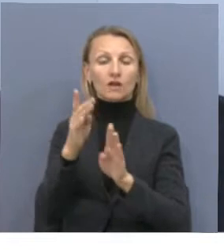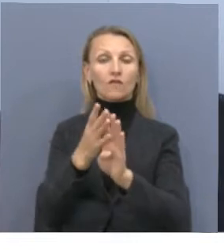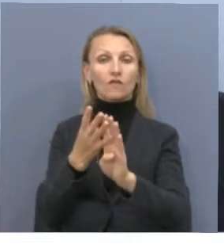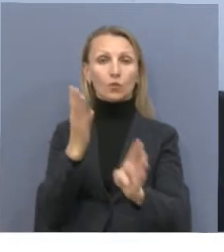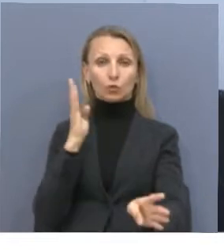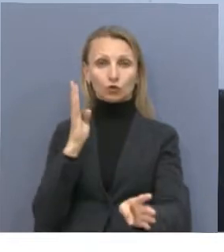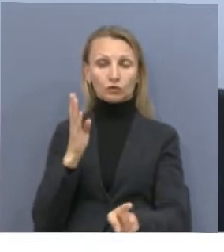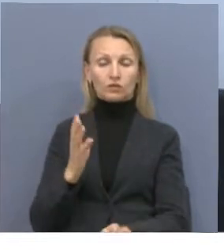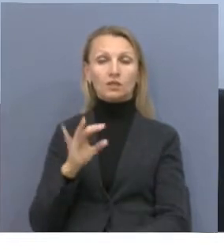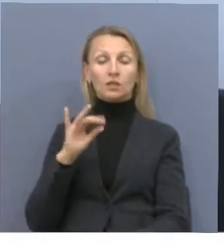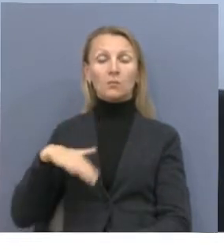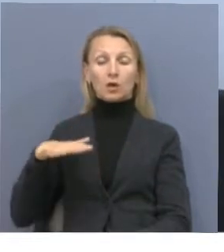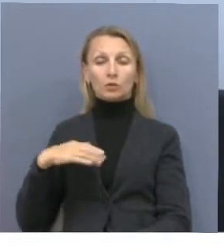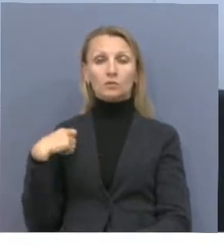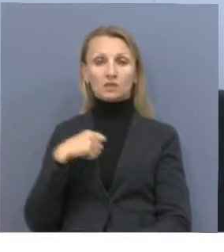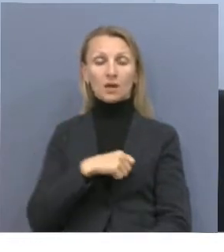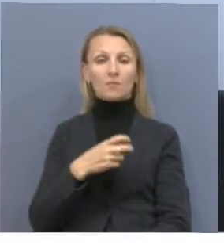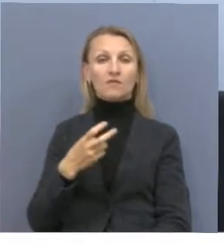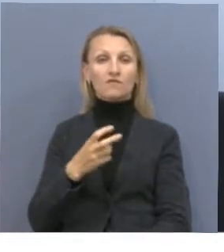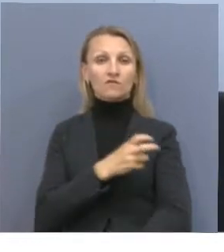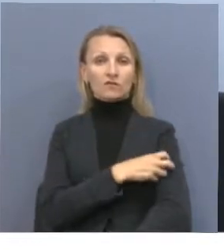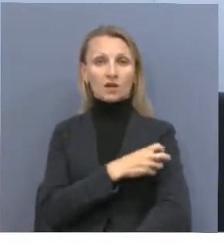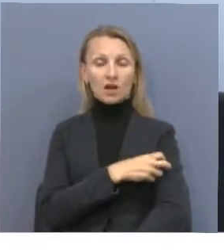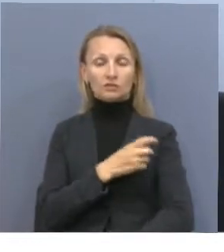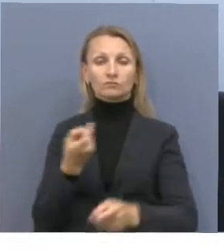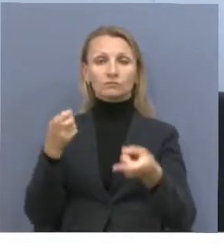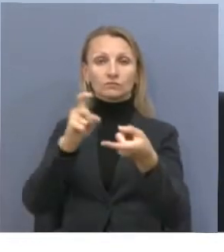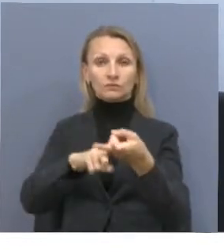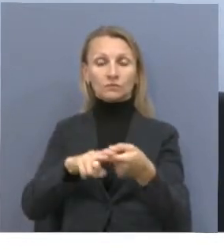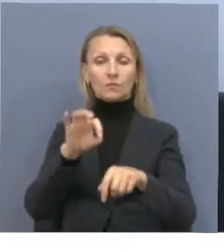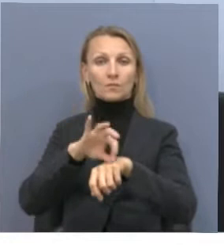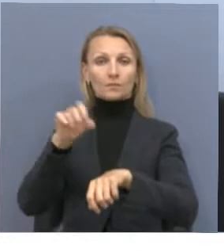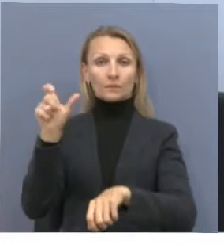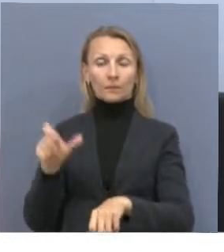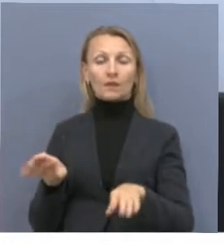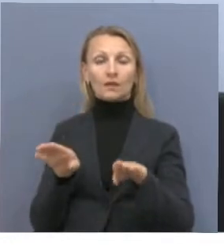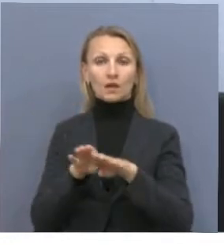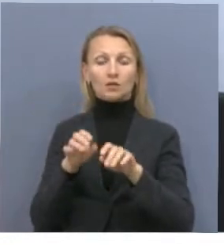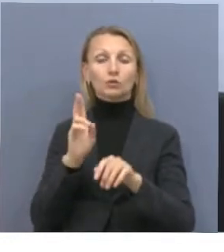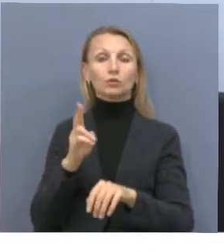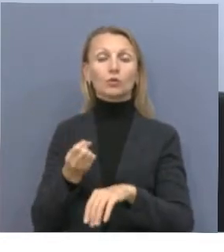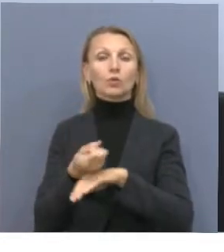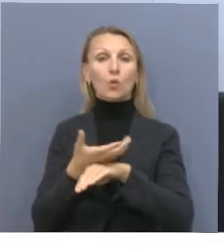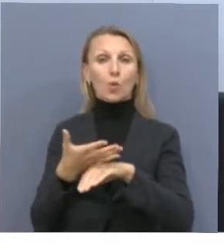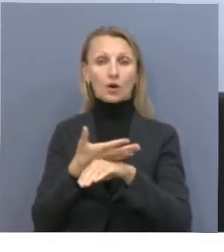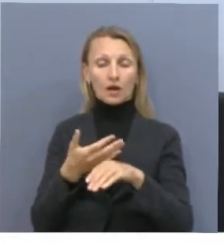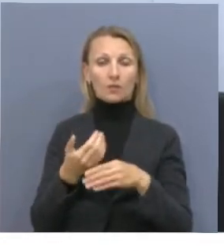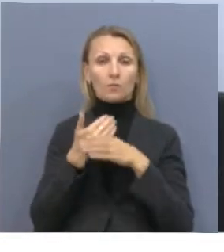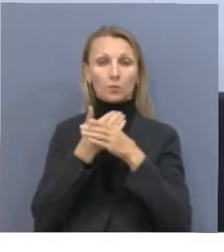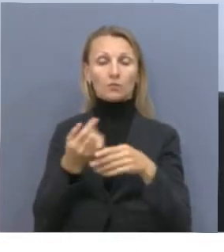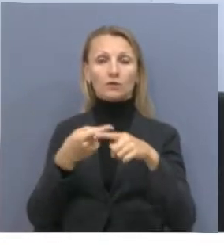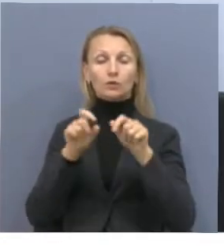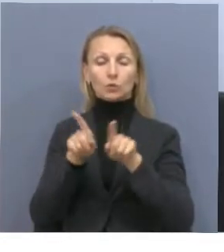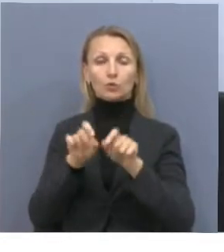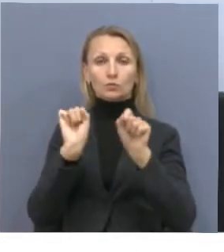сам связывается с больным. Также есть колл-центр при скорой помощи. Они могут также проконсультировать пациента. К примеру, бывают